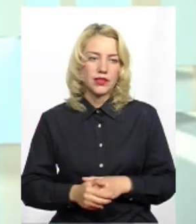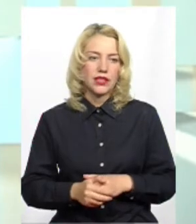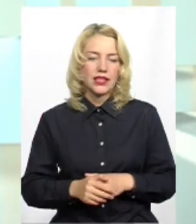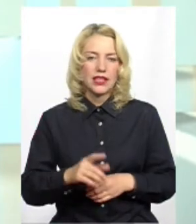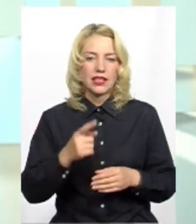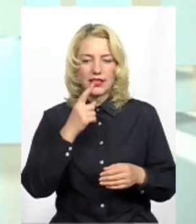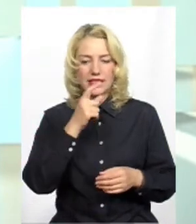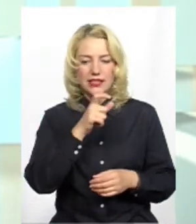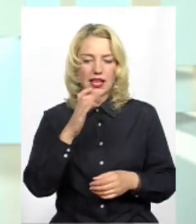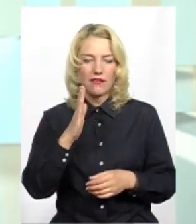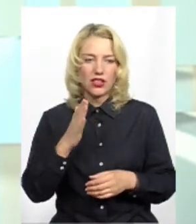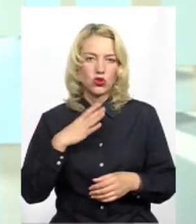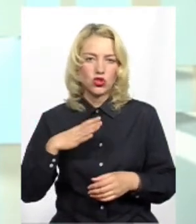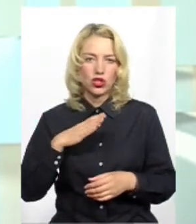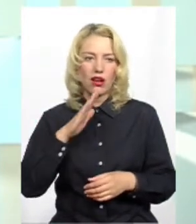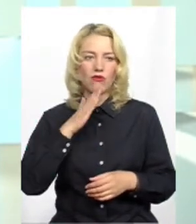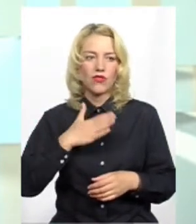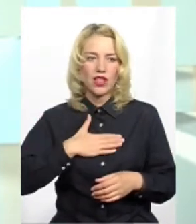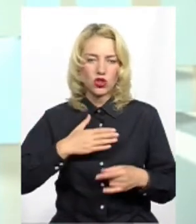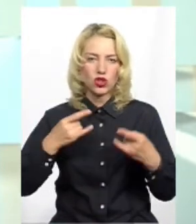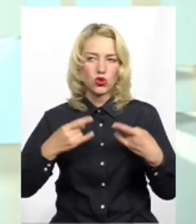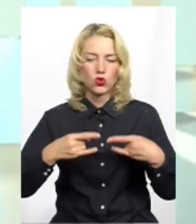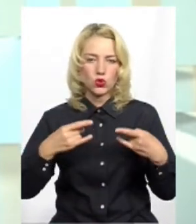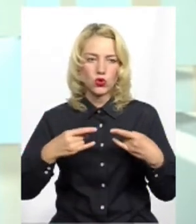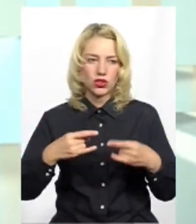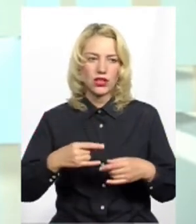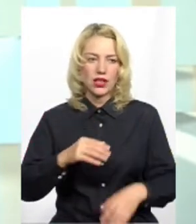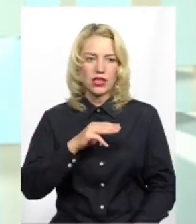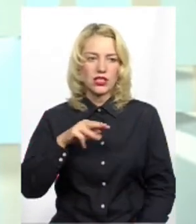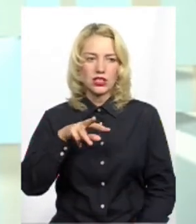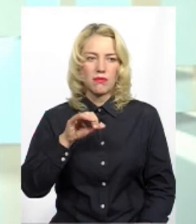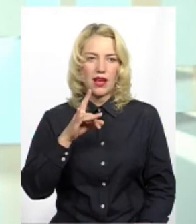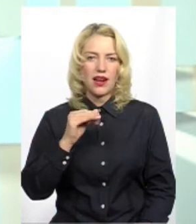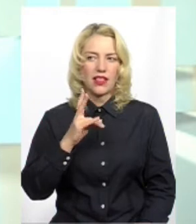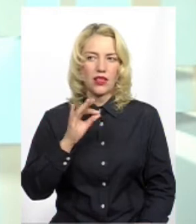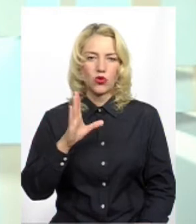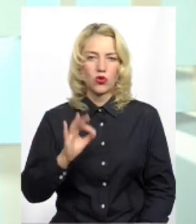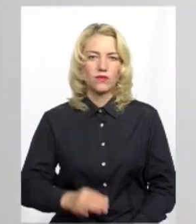за хвилину чекаємо у нашій студії Олексія Жмиринецького.